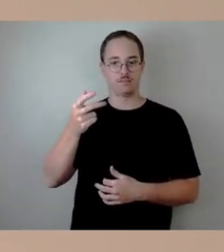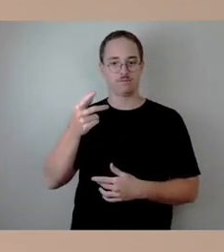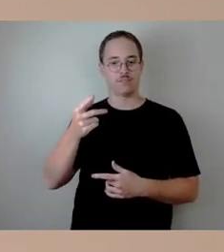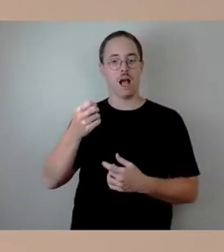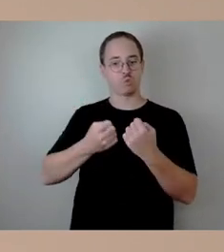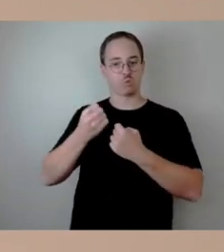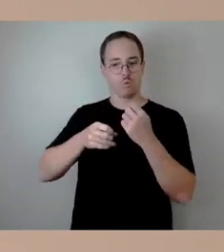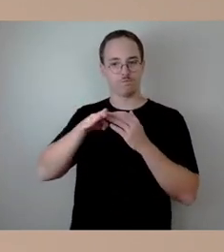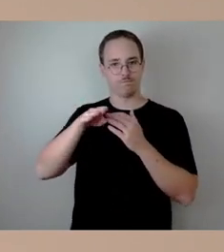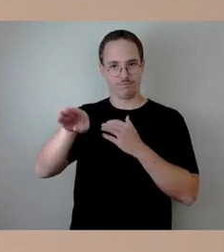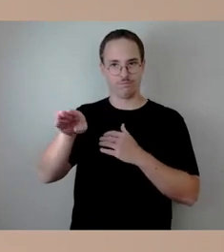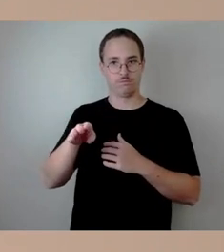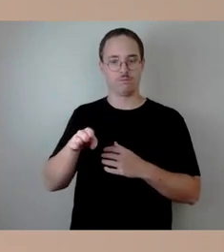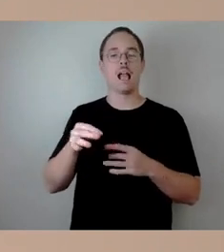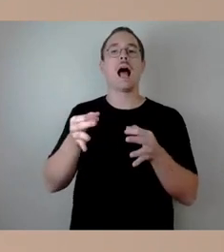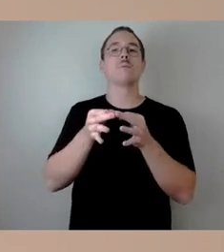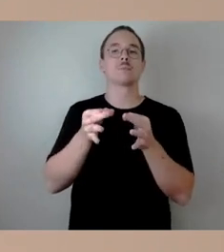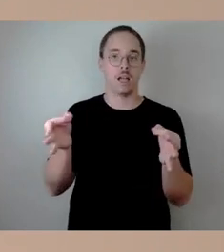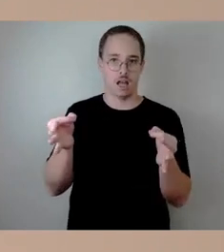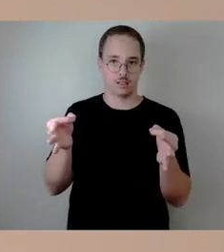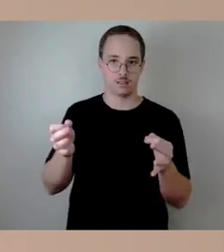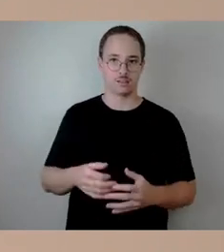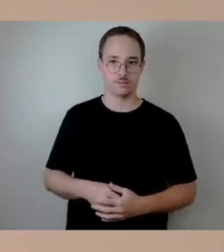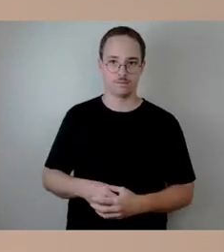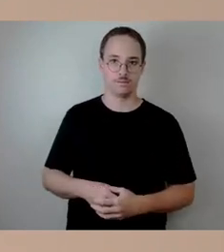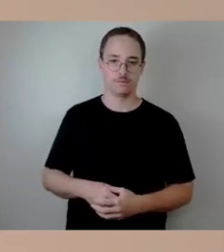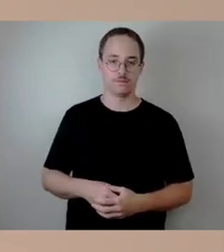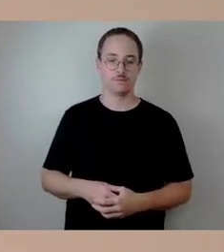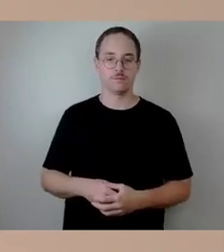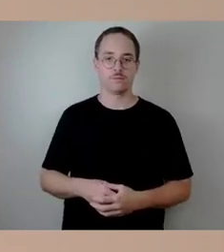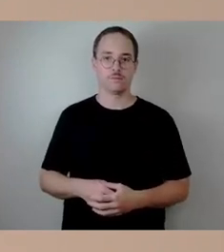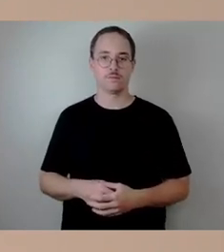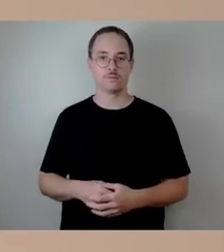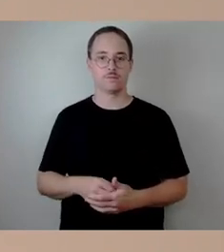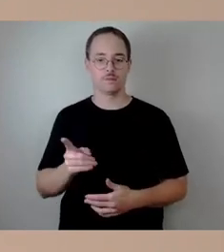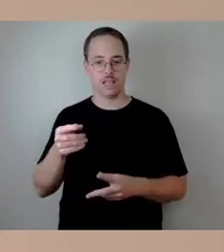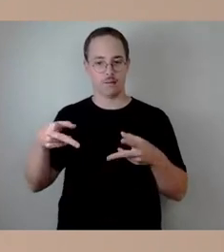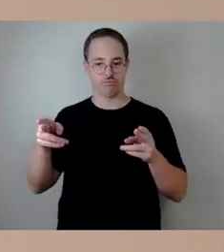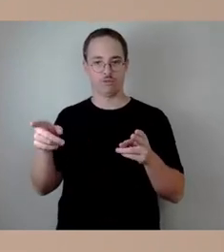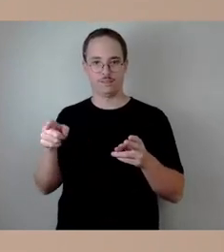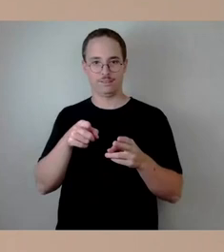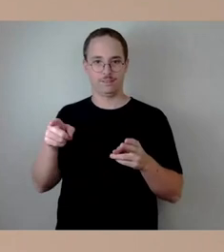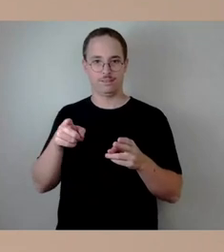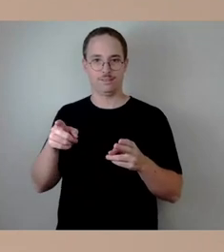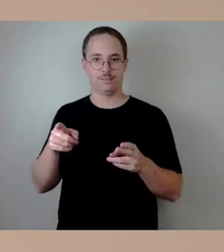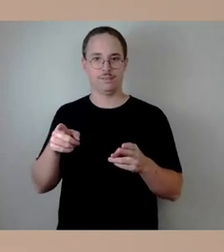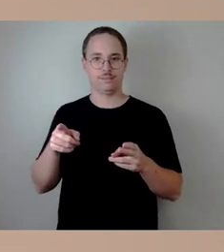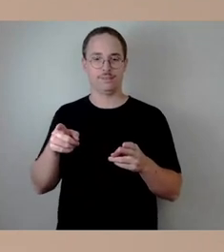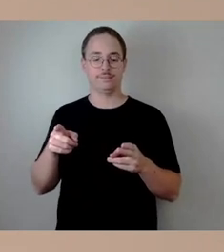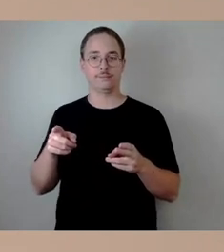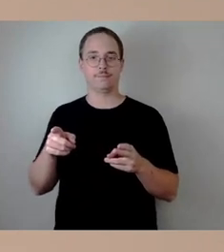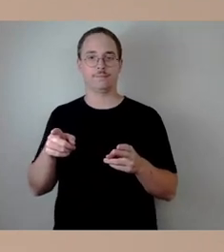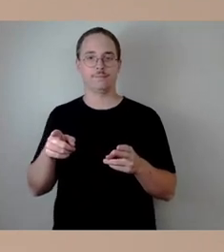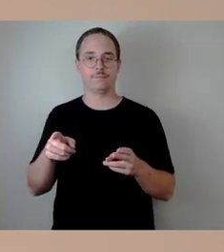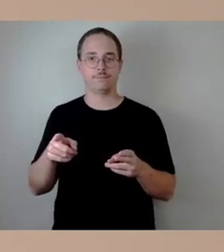oder was? Am Tag, also auf dem Abschnitt sind, halten Sie mich sozusagen, verhaften